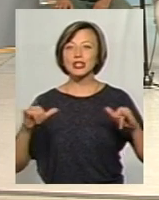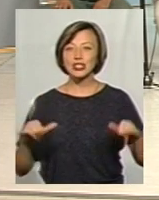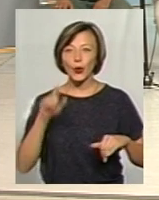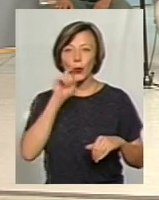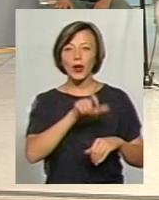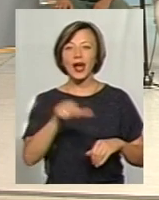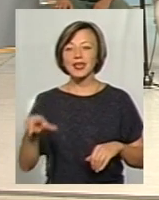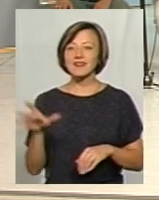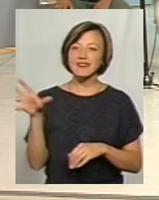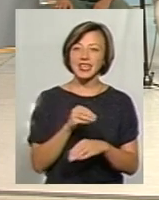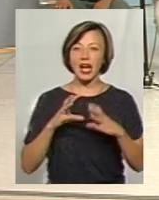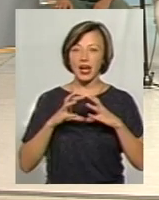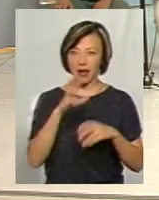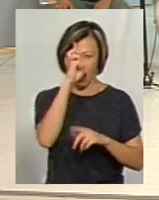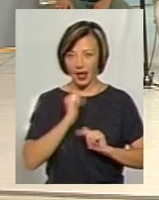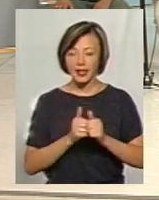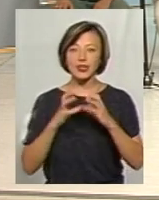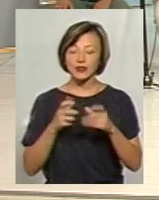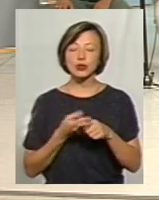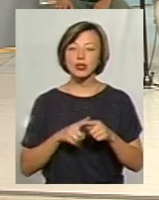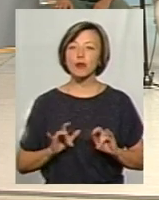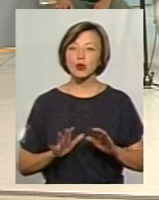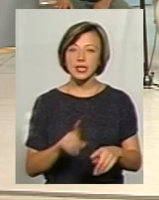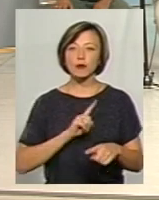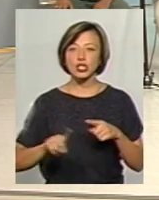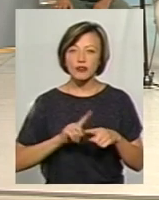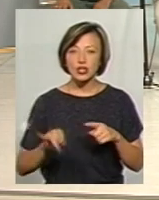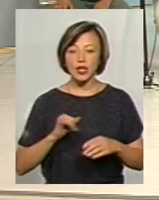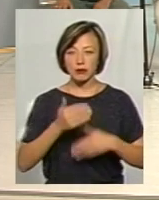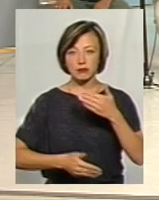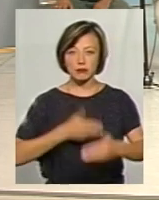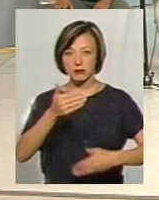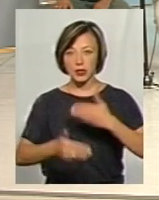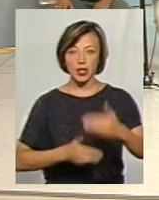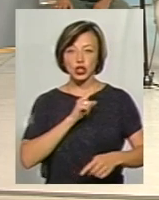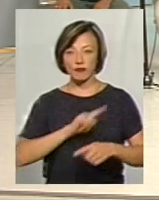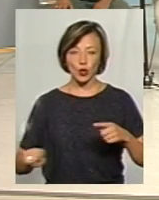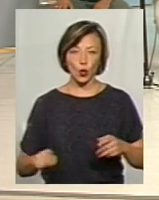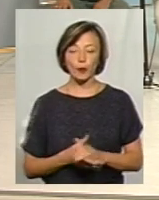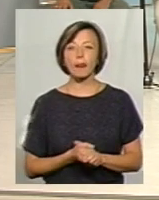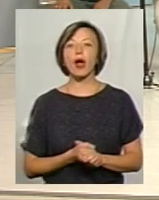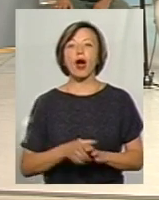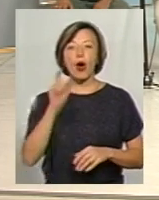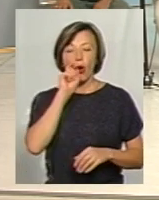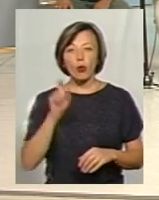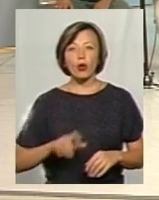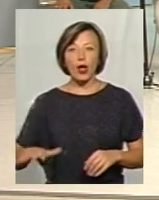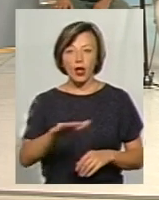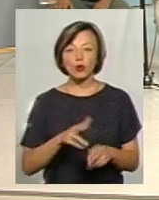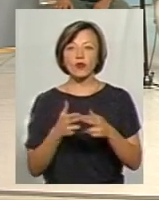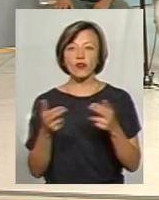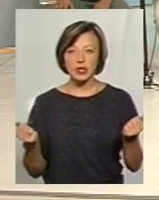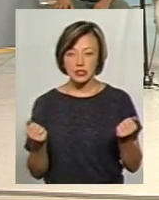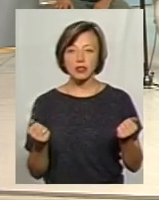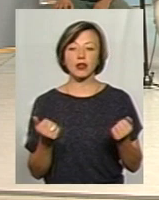зрозуміло, що цей процес, він пришвидшився і йде досить таки швидко. Україну визнали,